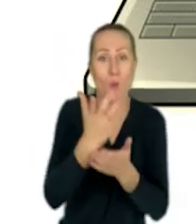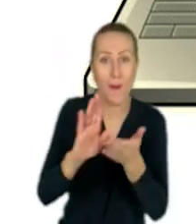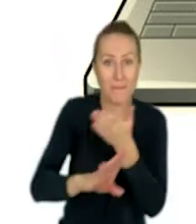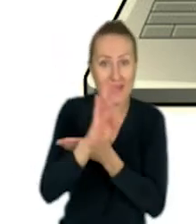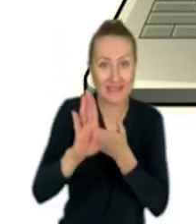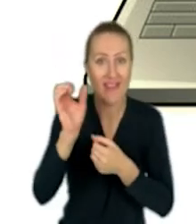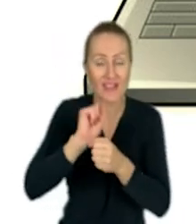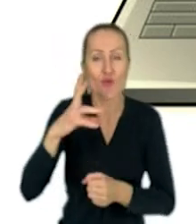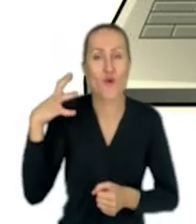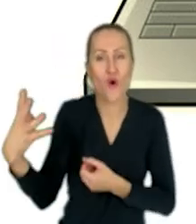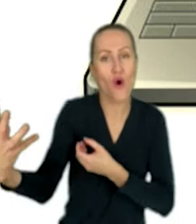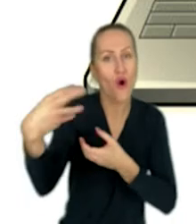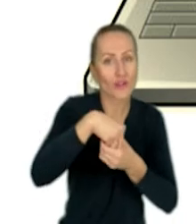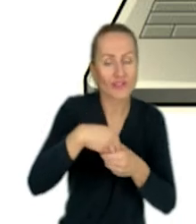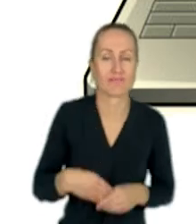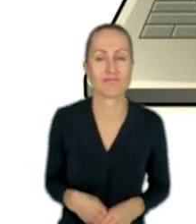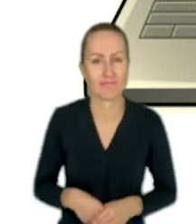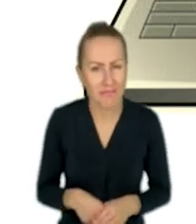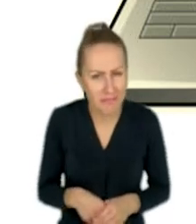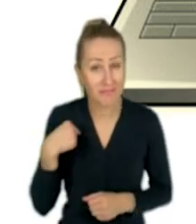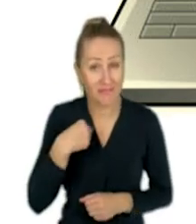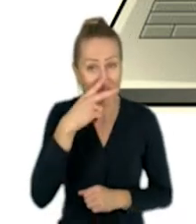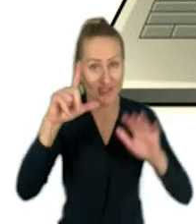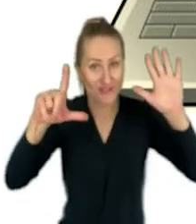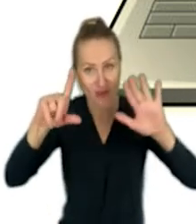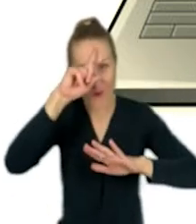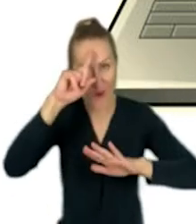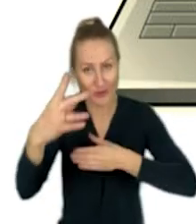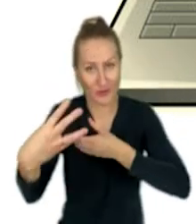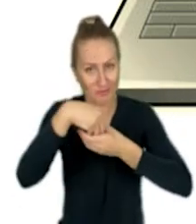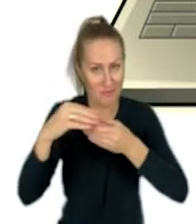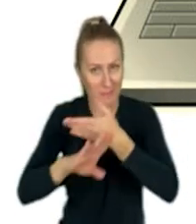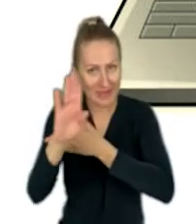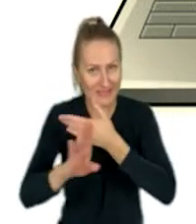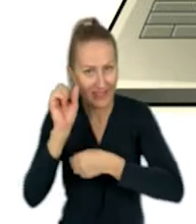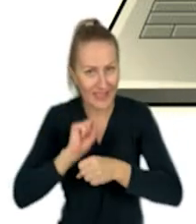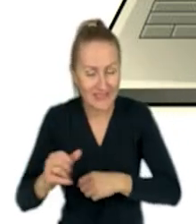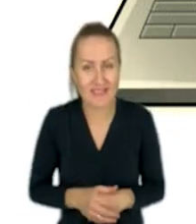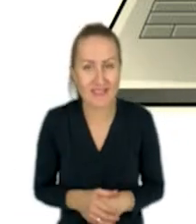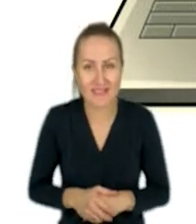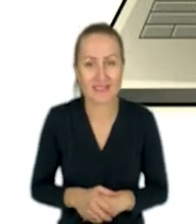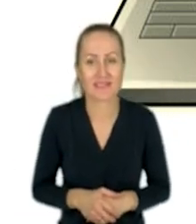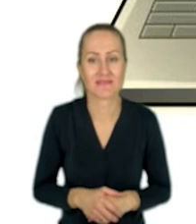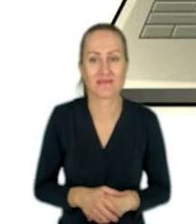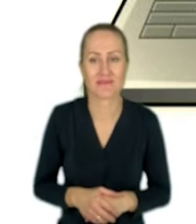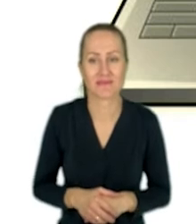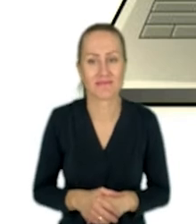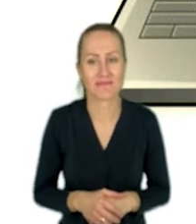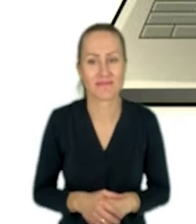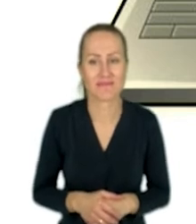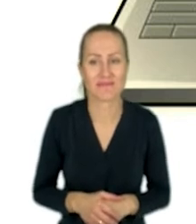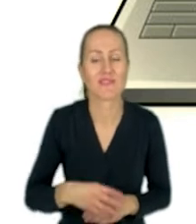są jacyś goście. Widzę, że jest 7 osób w tym momencie w prezentacji. To jeszcze chwilkę